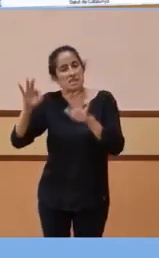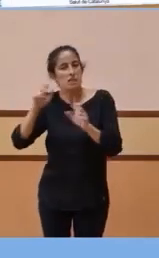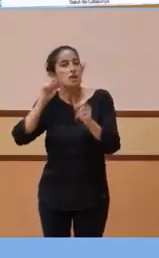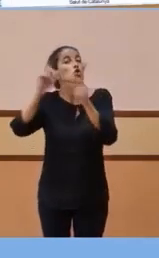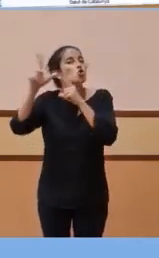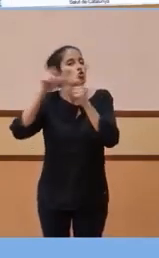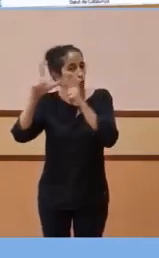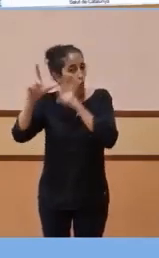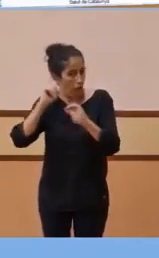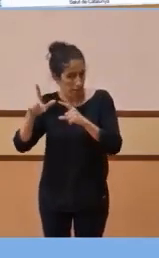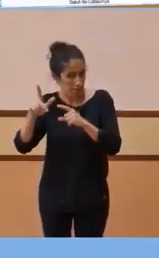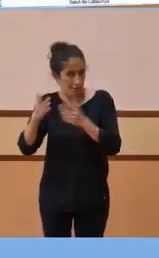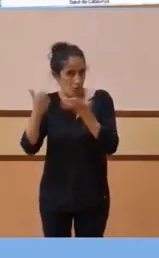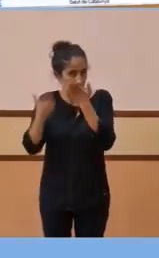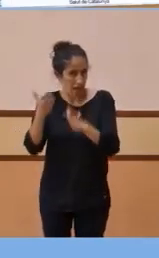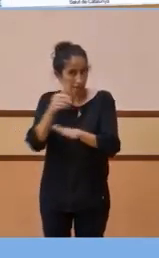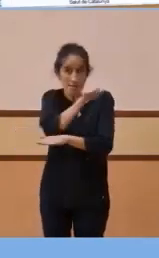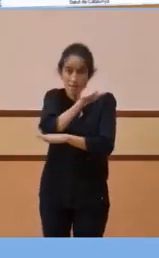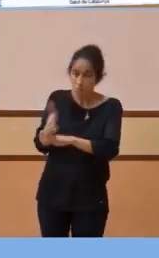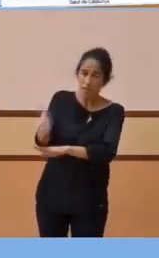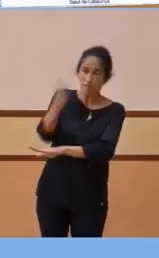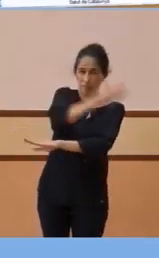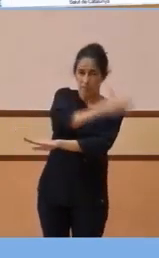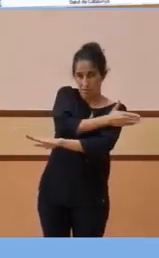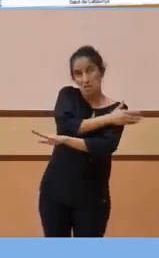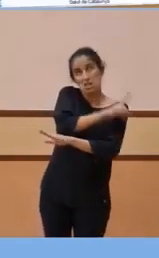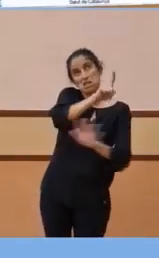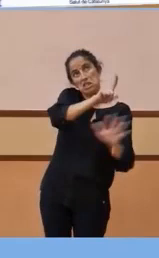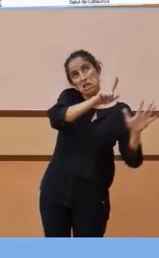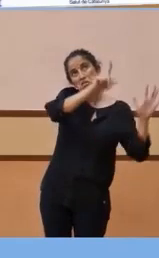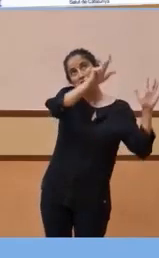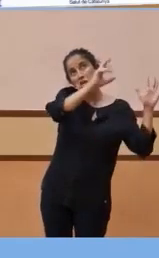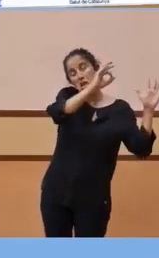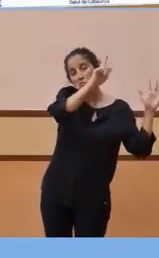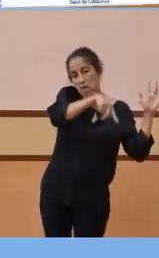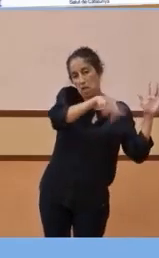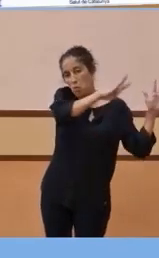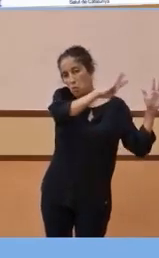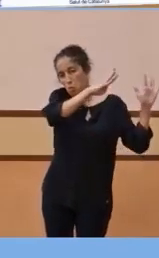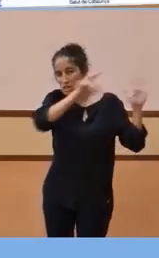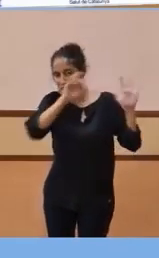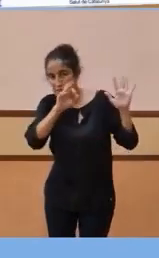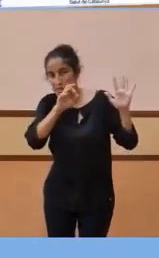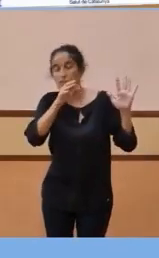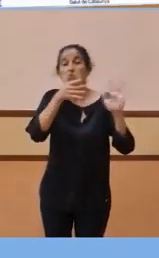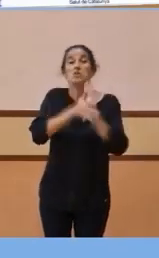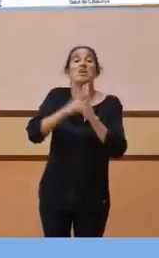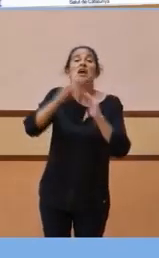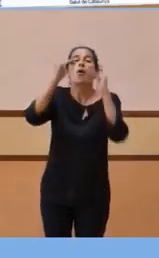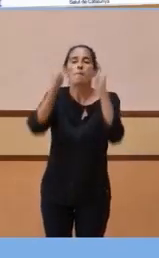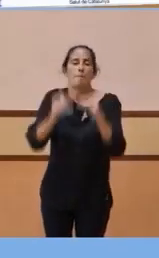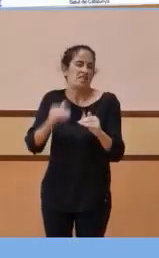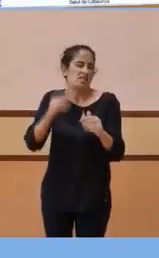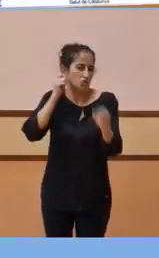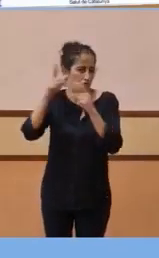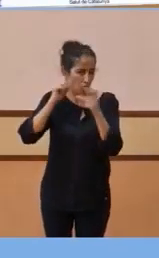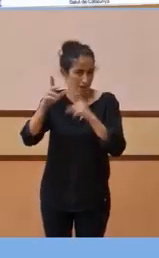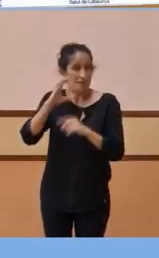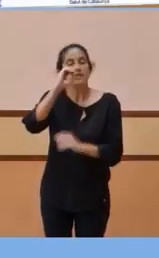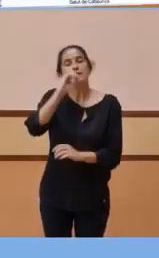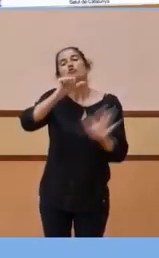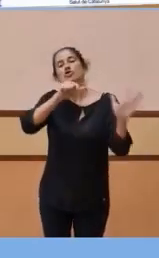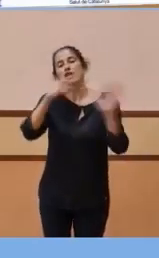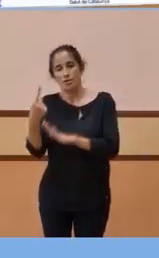i la setmana anterior, just l'anterior, eren 77.900, pràcticament 5.000 trucades menys en el 0,61, d'una setmana per l'altra. Per tant,